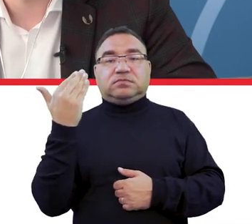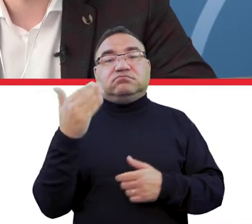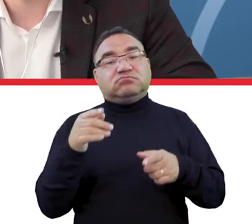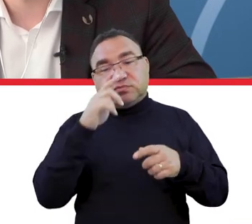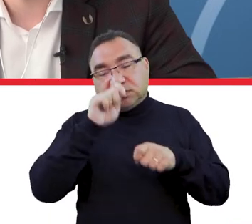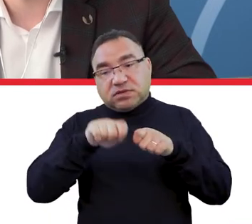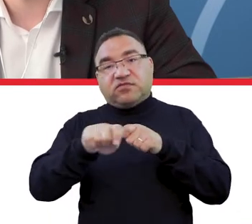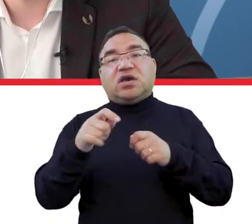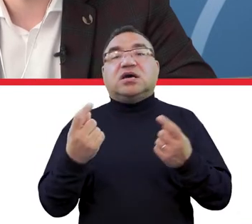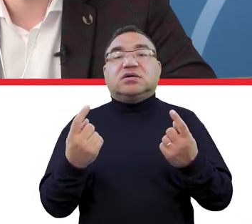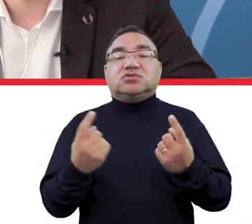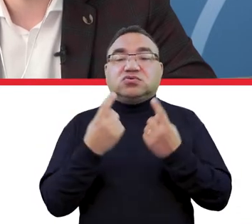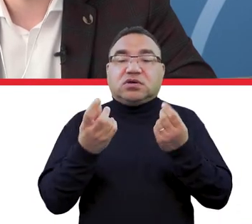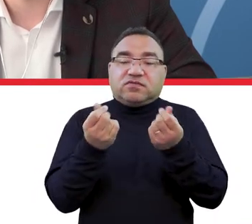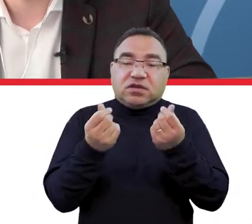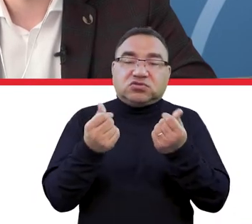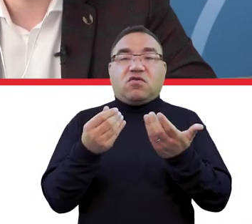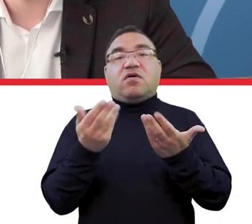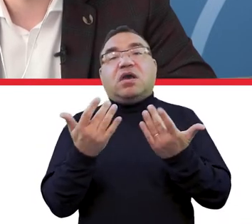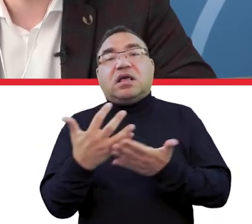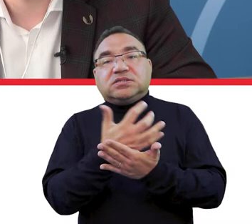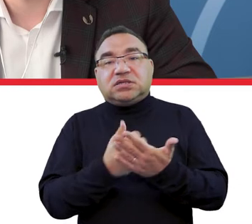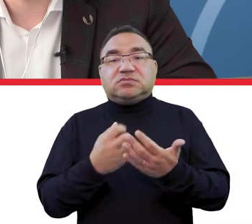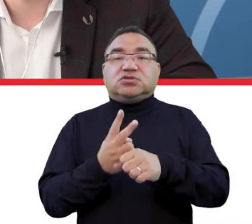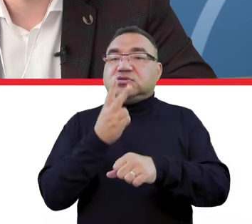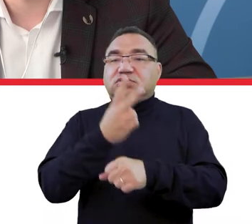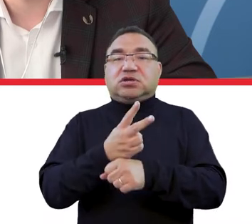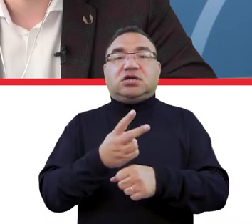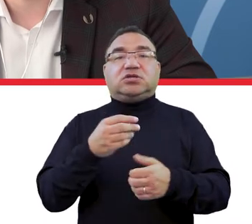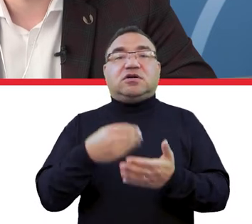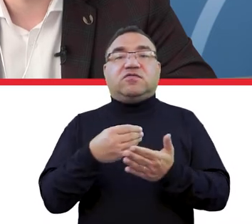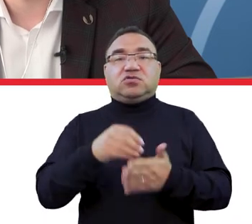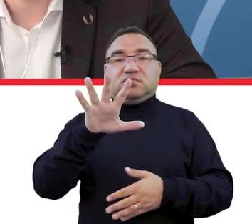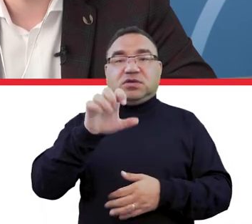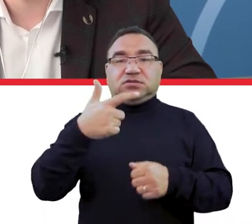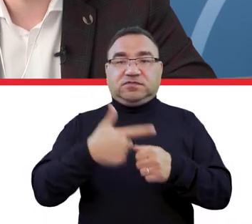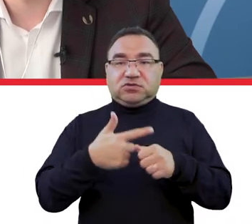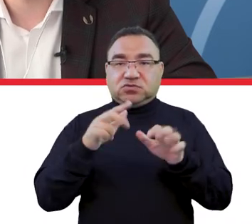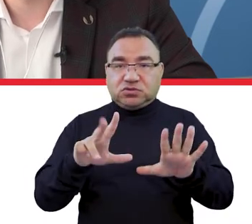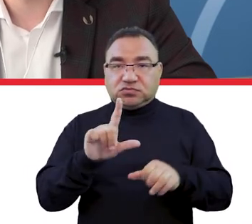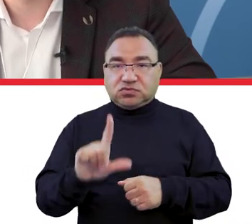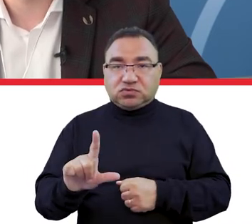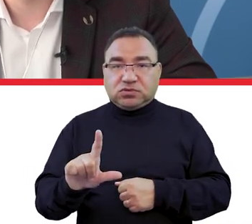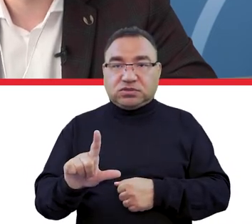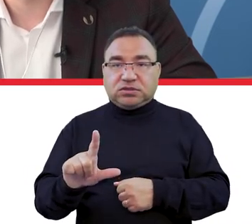majątkowej studenta, tam gdzie dochód na osobę w rodzinie nie przekracza kwoty 528 zł,